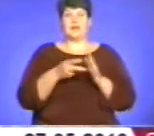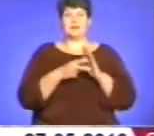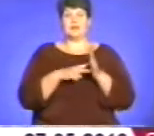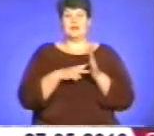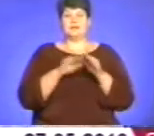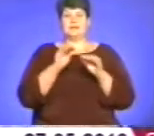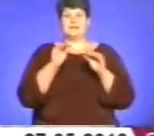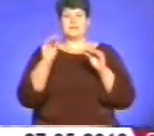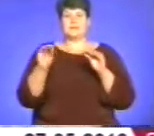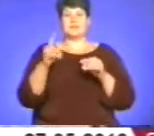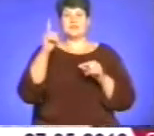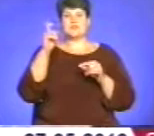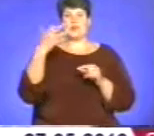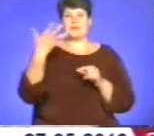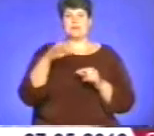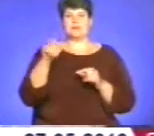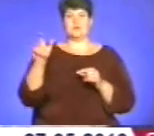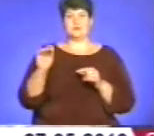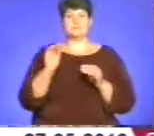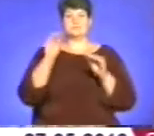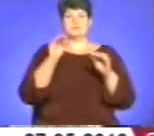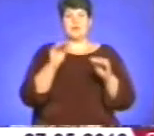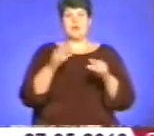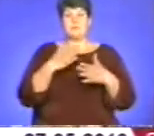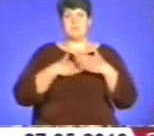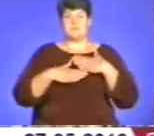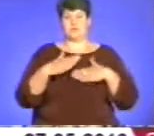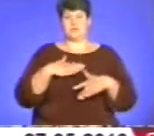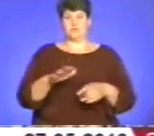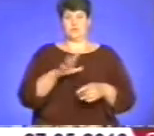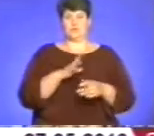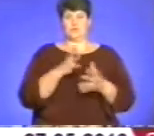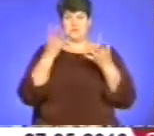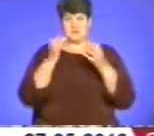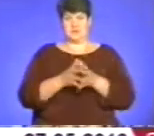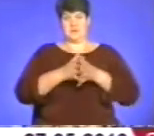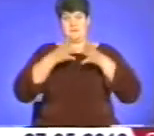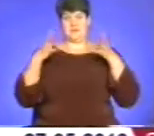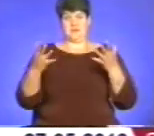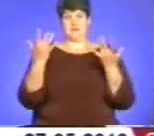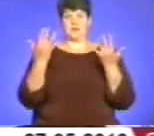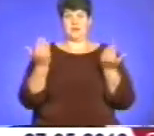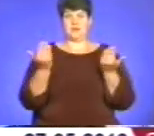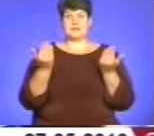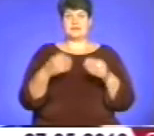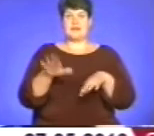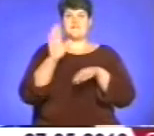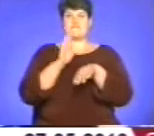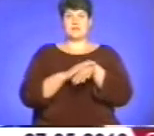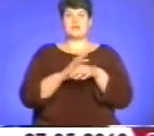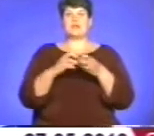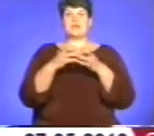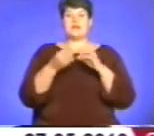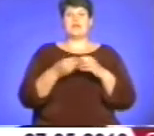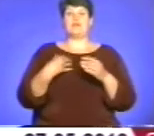транспортному засобі 150 людей. Тож приємною несподіванкою для них стала ще більша кількість. За зафіксованим результатом нам